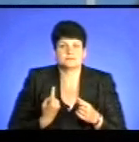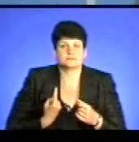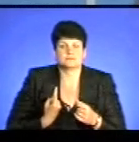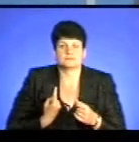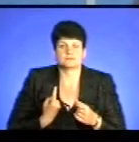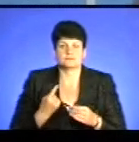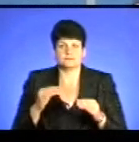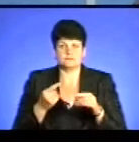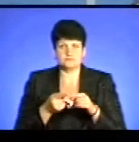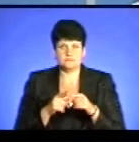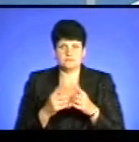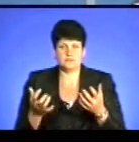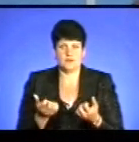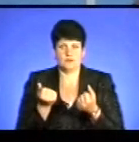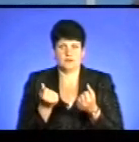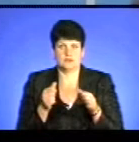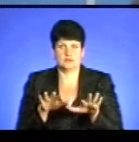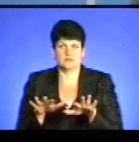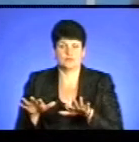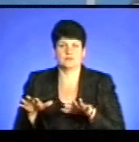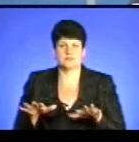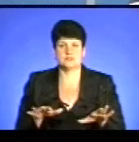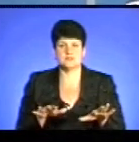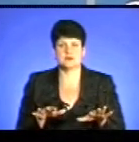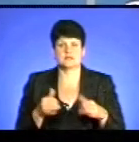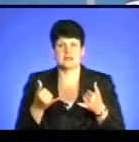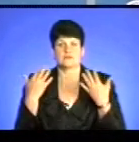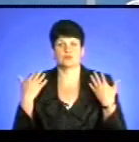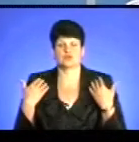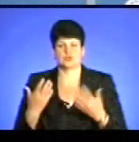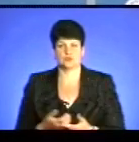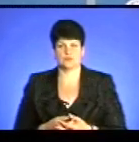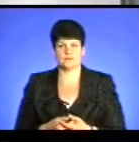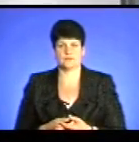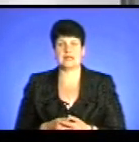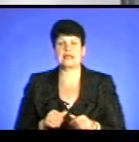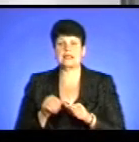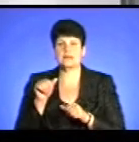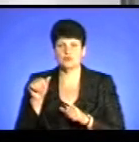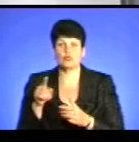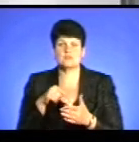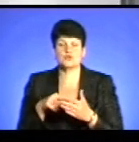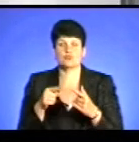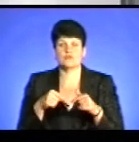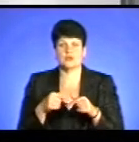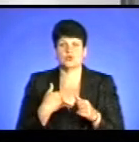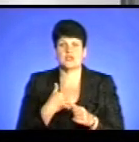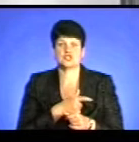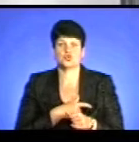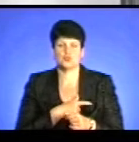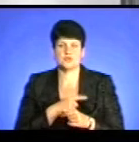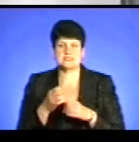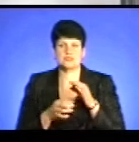складі цих рятувальних постів в місцях для відпочинку визначених. Крім того, в міському відділі в нас чергує в